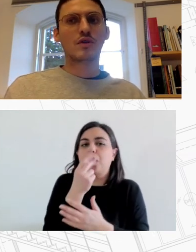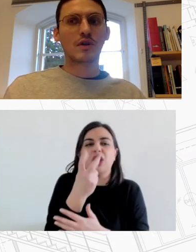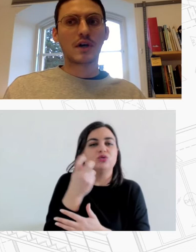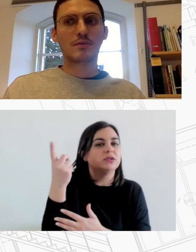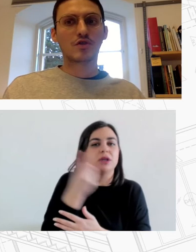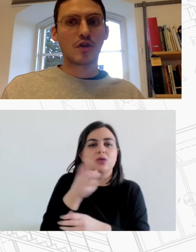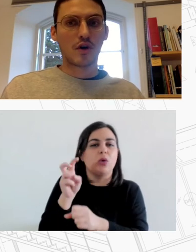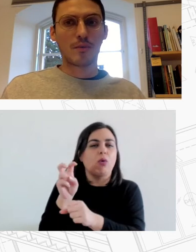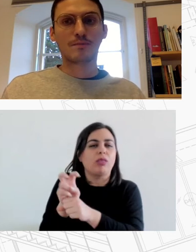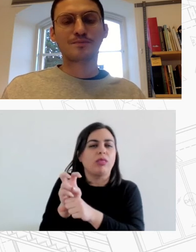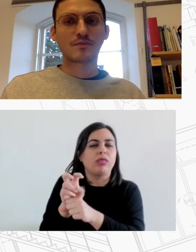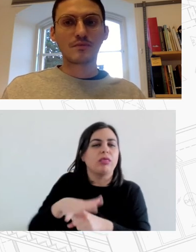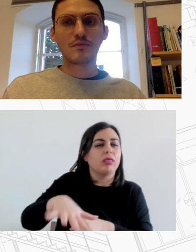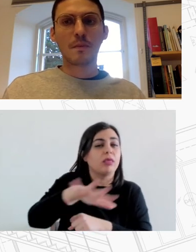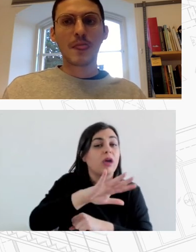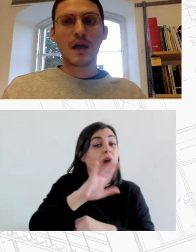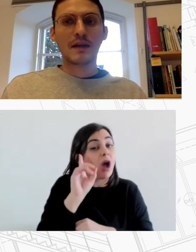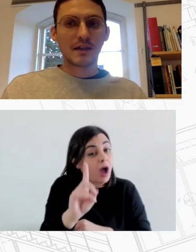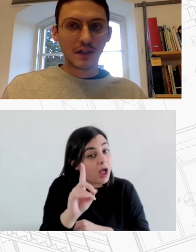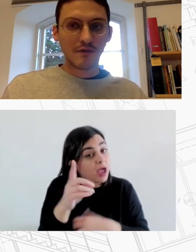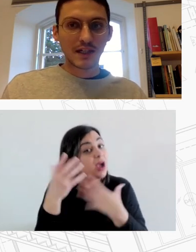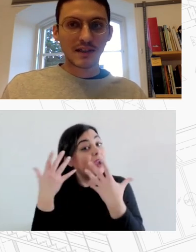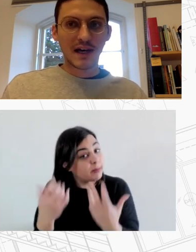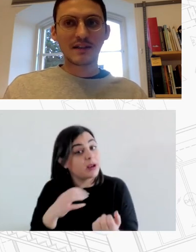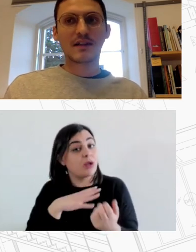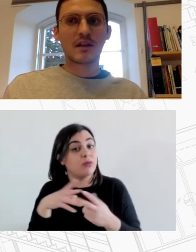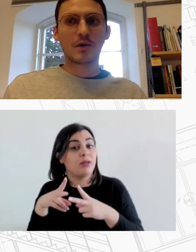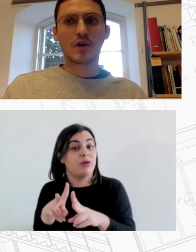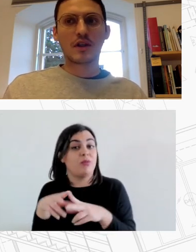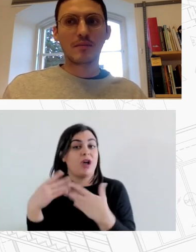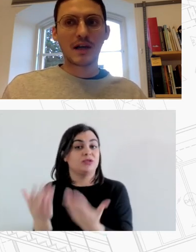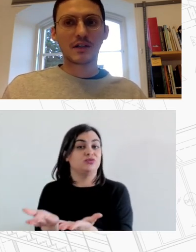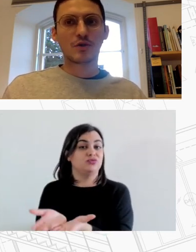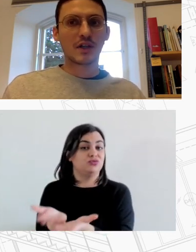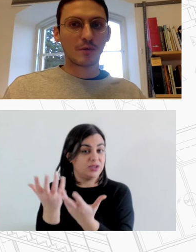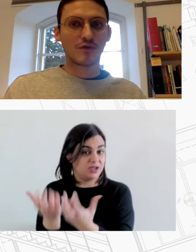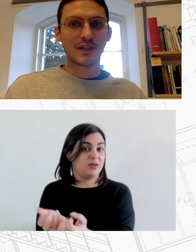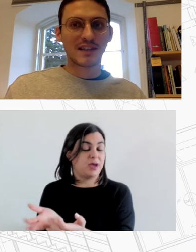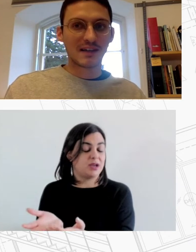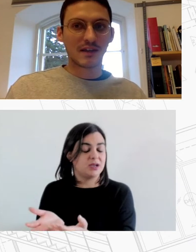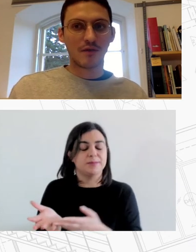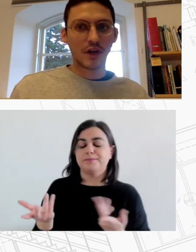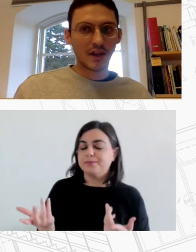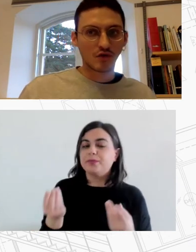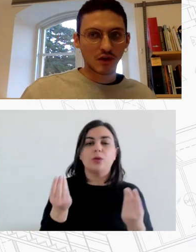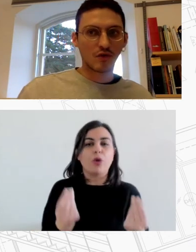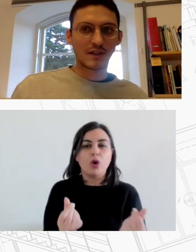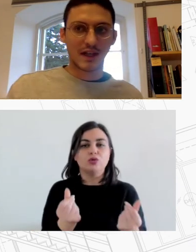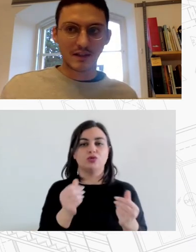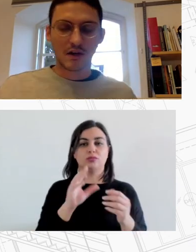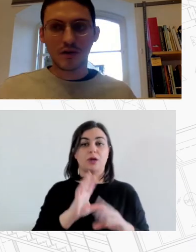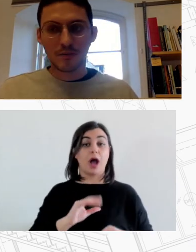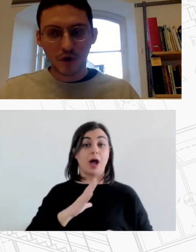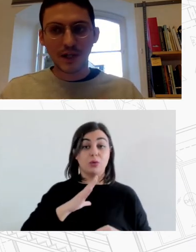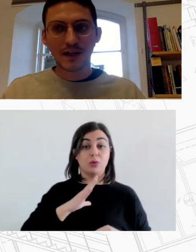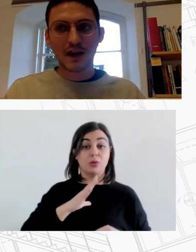που ζουν ακόμη και στο δρόμο Σε αυτή τη βάση η άρνηση να δημιουργηθεί μηχανισμός για να προσφέρει στεγαστική βοήθεια στους ετούντες